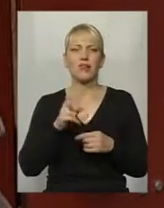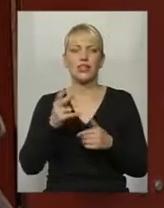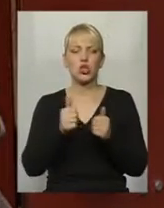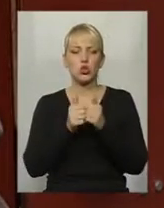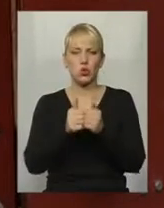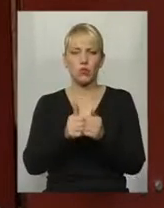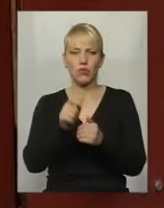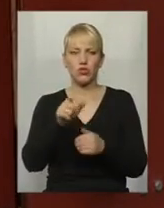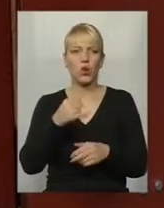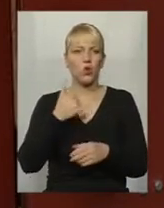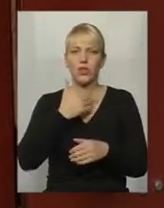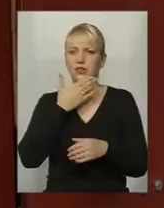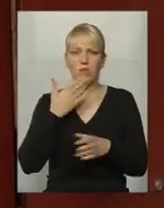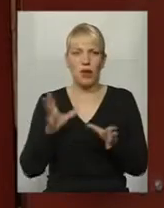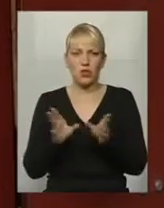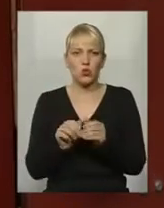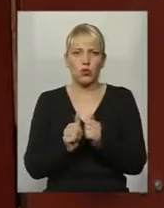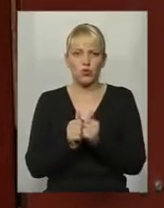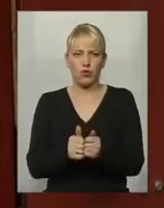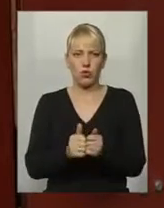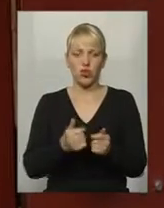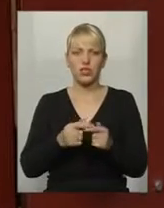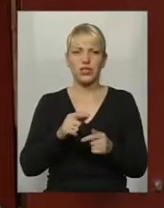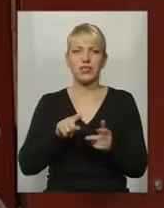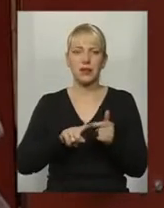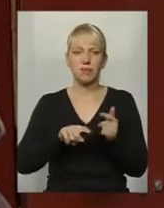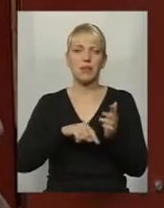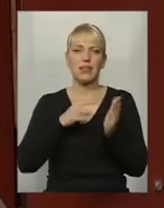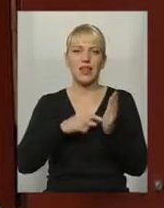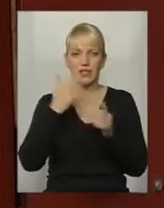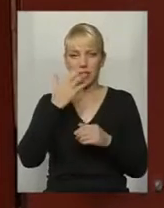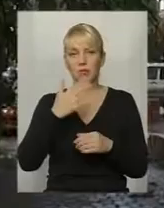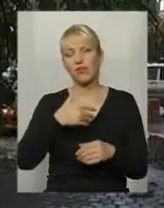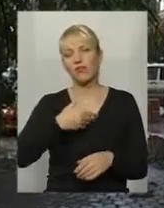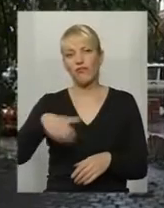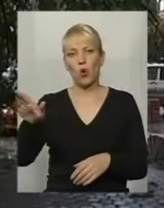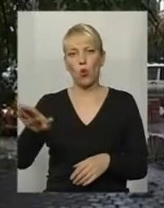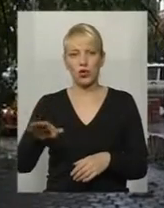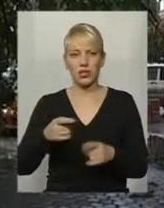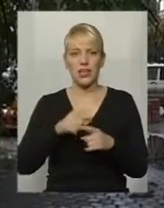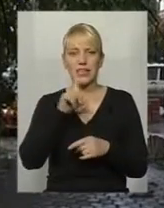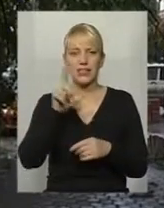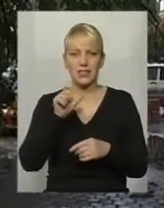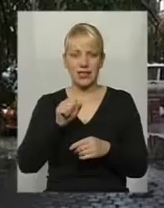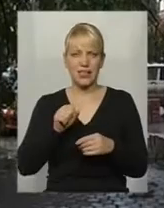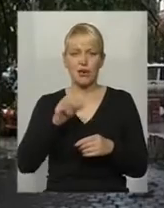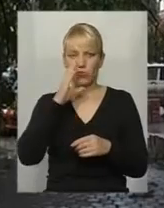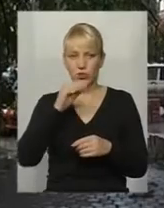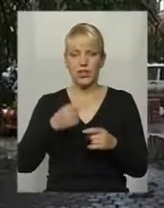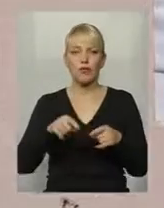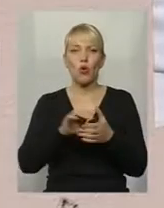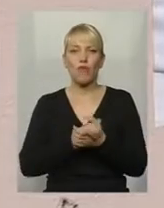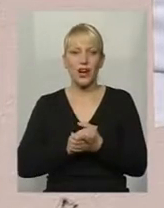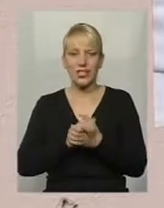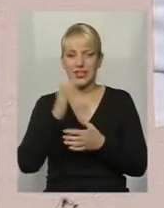Я кажу, в нас не всі мають супроводжують, як тотально сліпі. То тоді виходьте з маршрутки. У товаристві сліпих кажуть, із такою